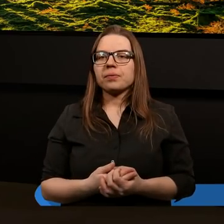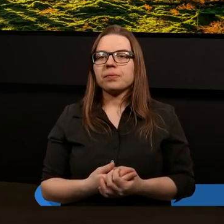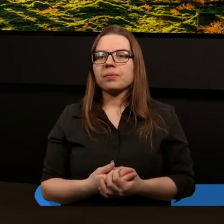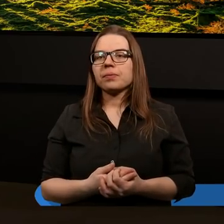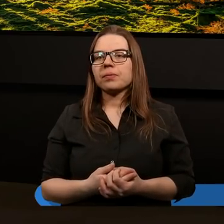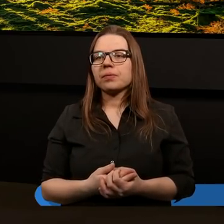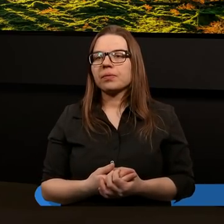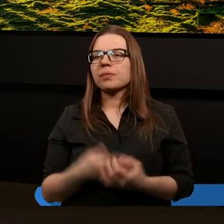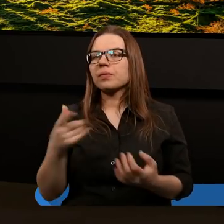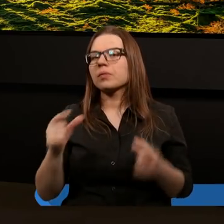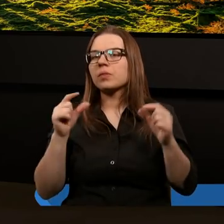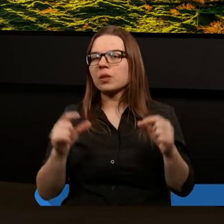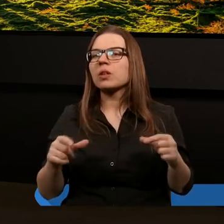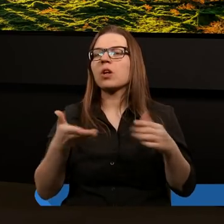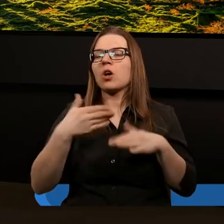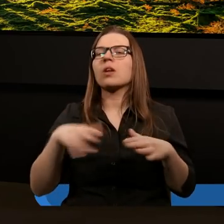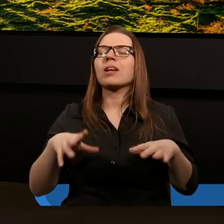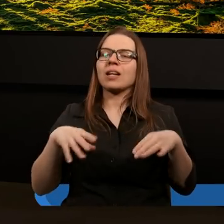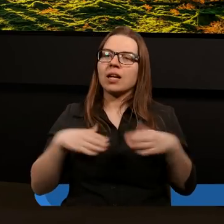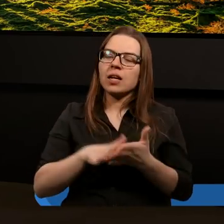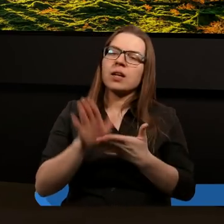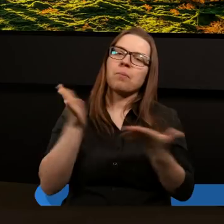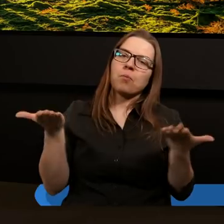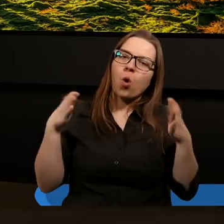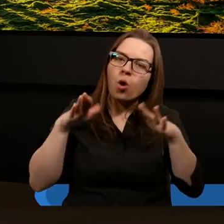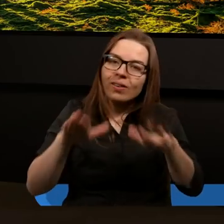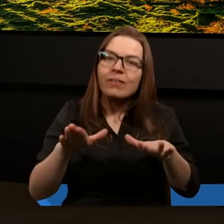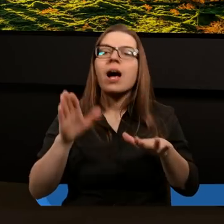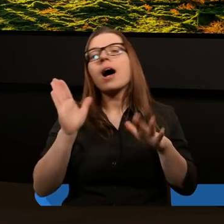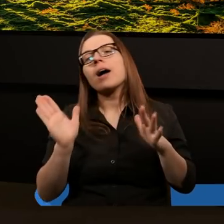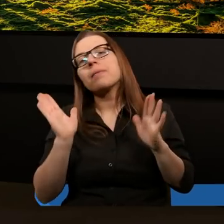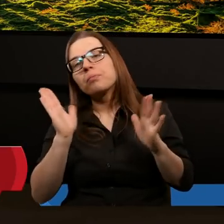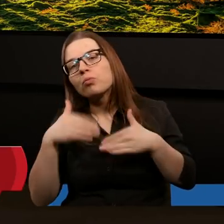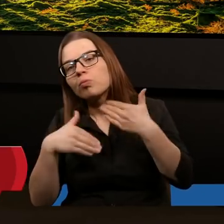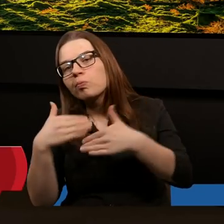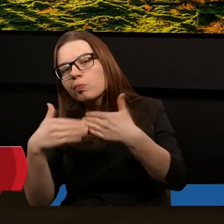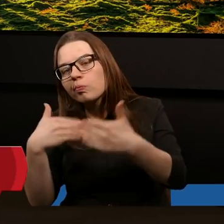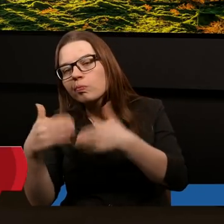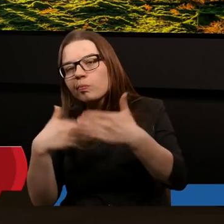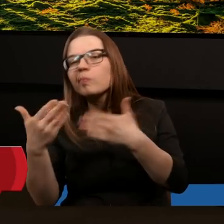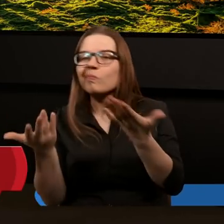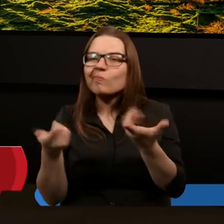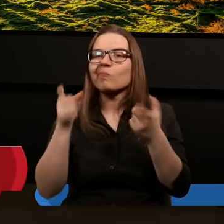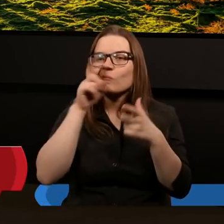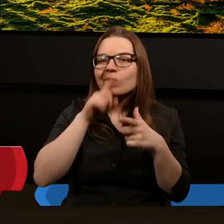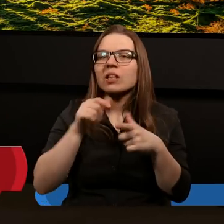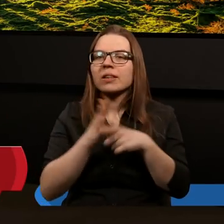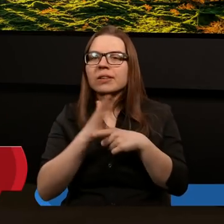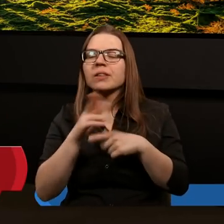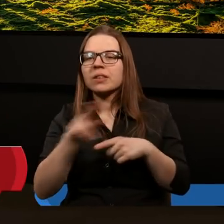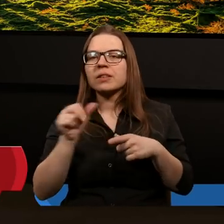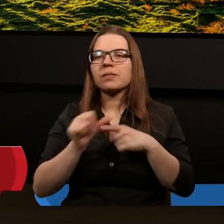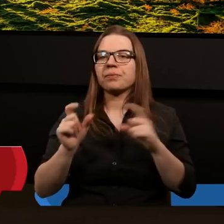Dwudziestego szósty rozdział zaczyna się błogosławieństwami, a później są właśnie te przekleństwa i